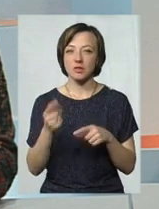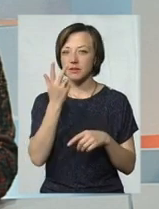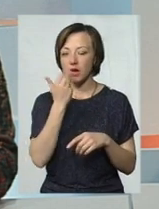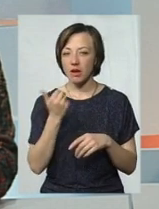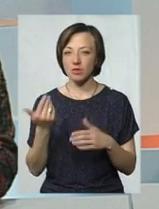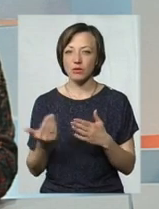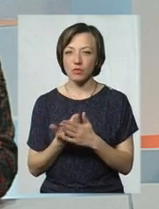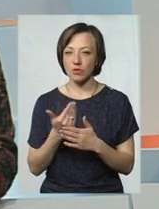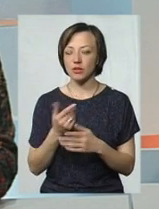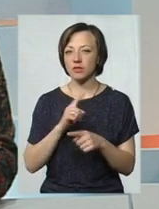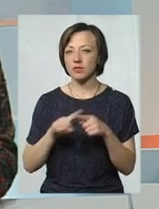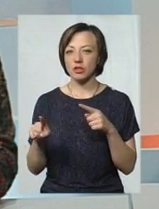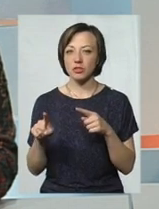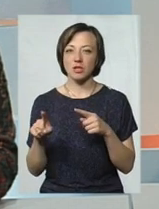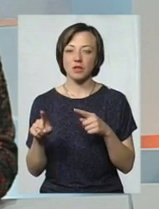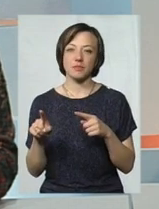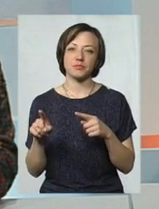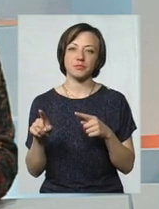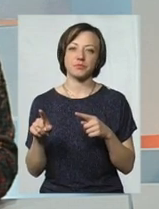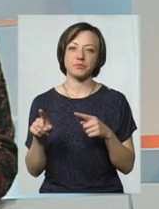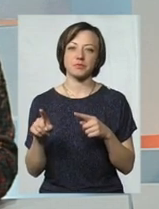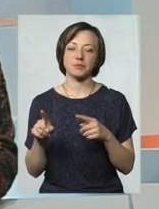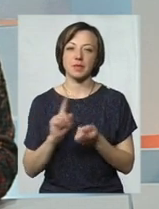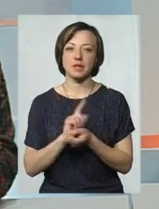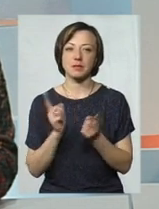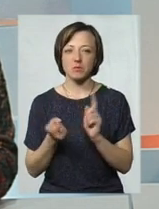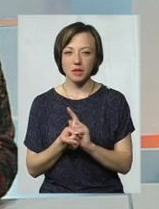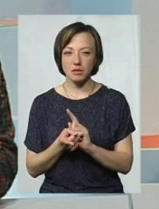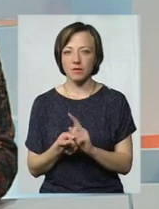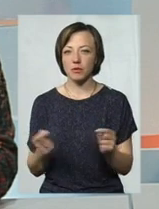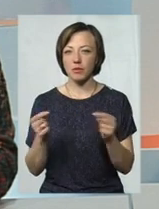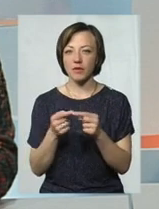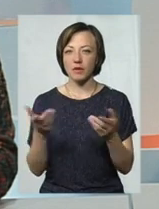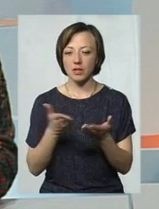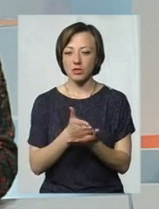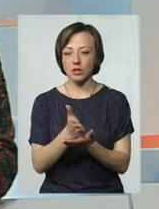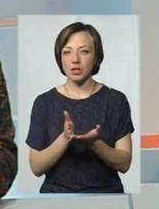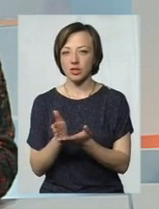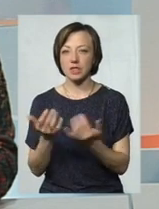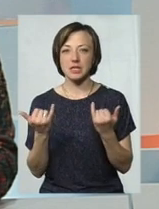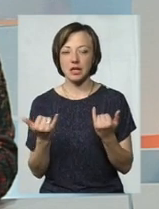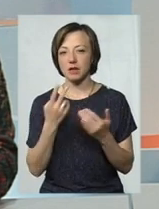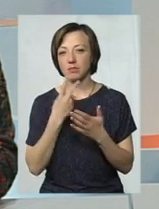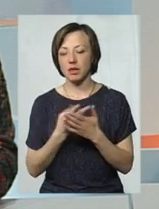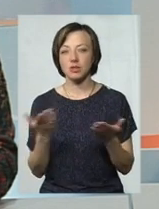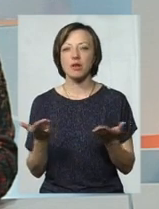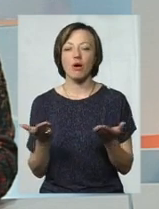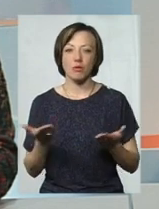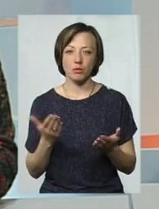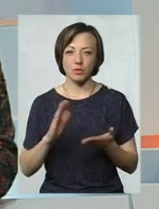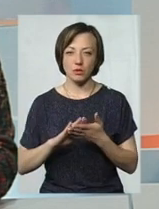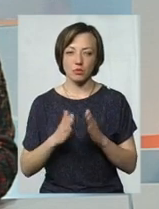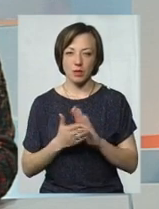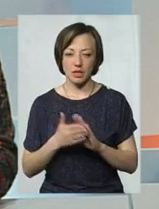звикати, швидше до чогось змінюватись відповідно до якихось течій. Зараз ми бачимо яку тенденцію.